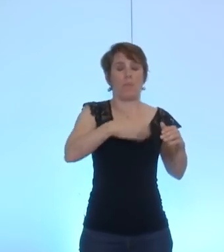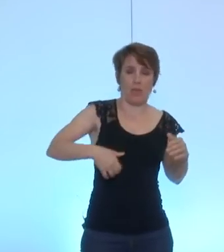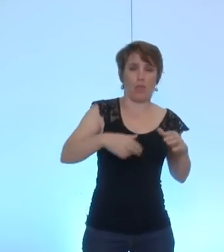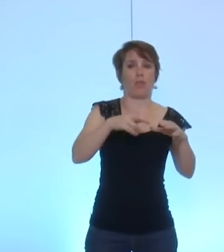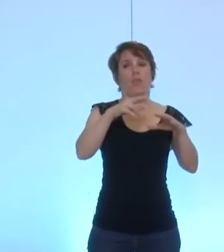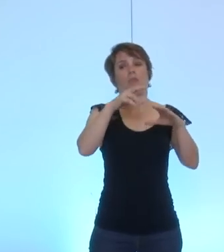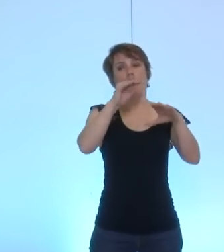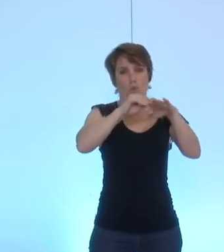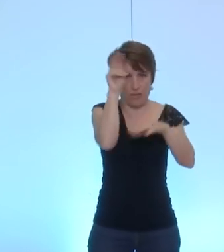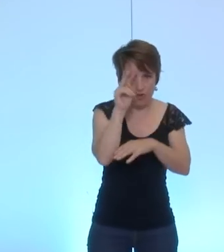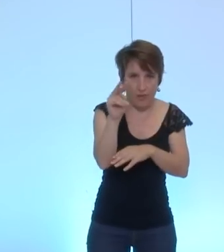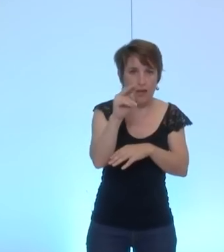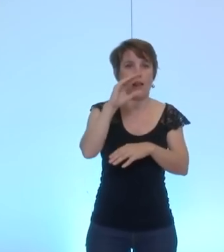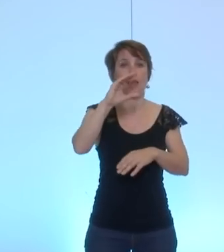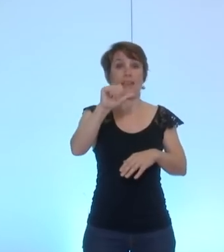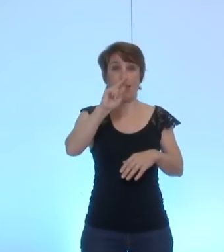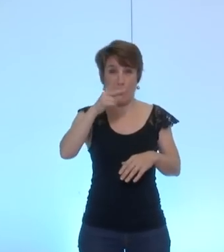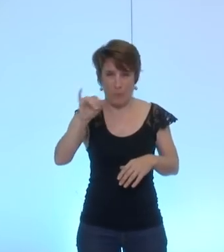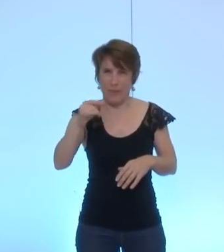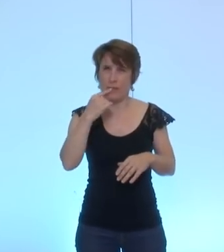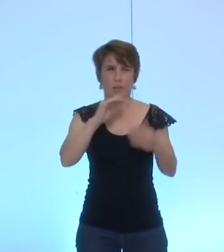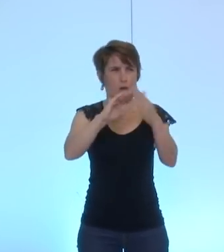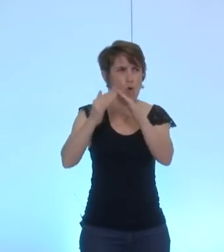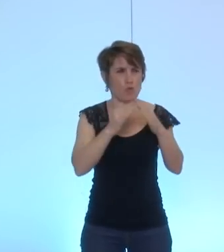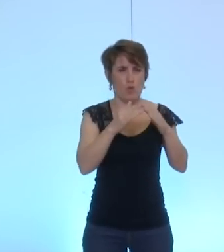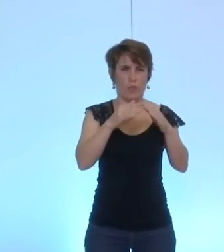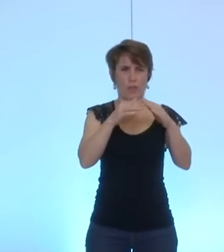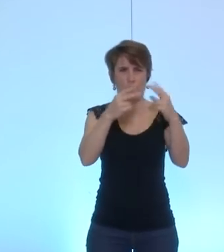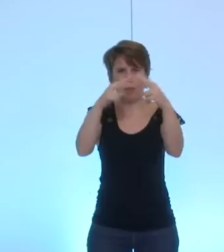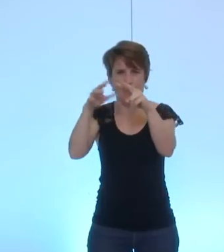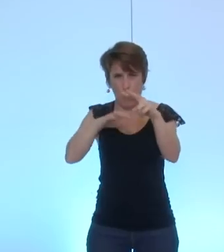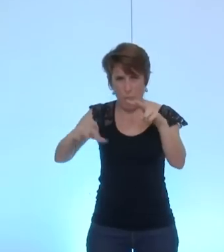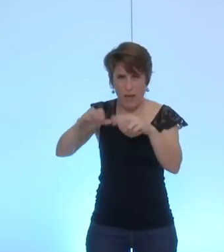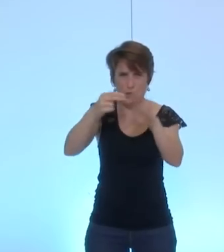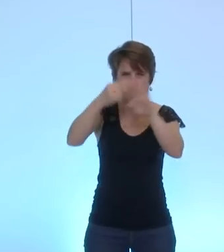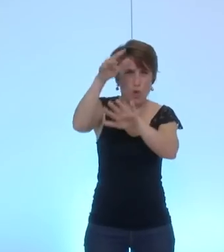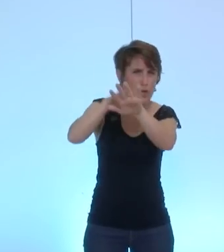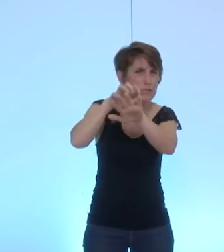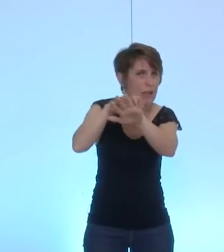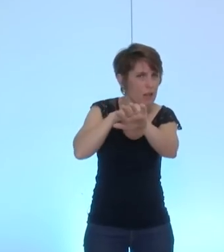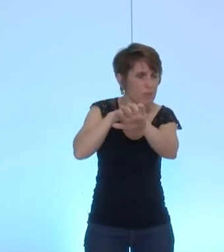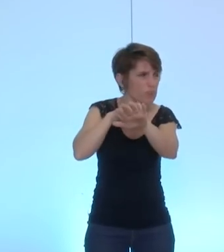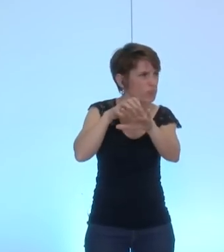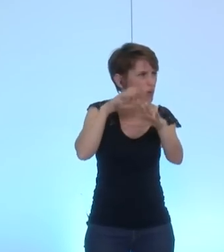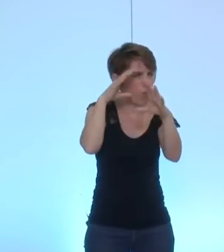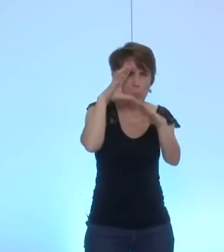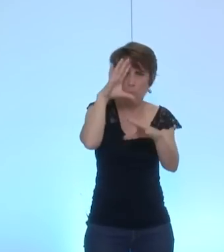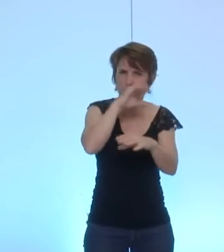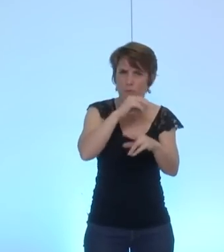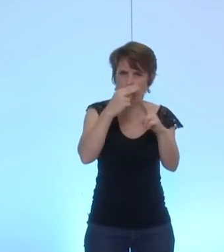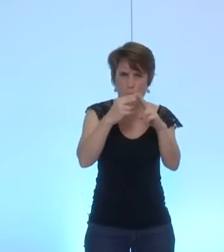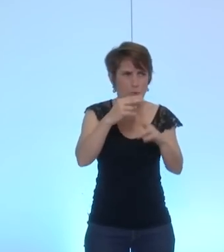'Isère, l'ACAPI, qui est la communauté d'agglomération Nord-Isère. Je n plus la chronine en tête.